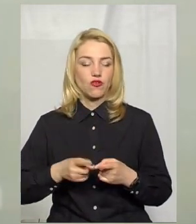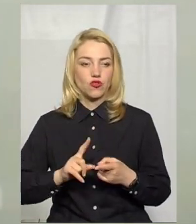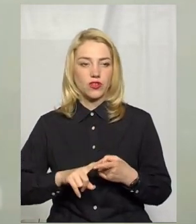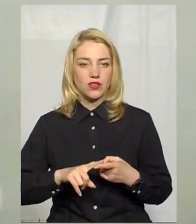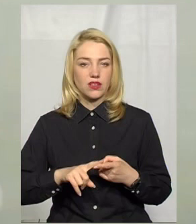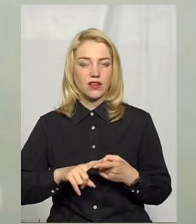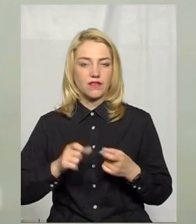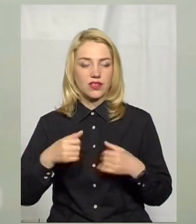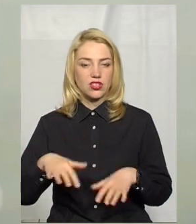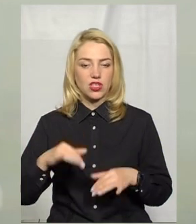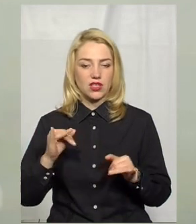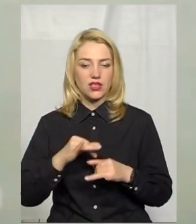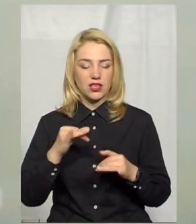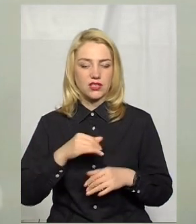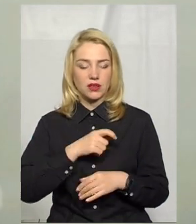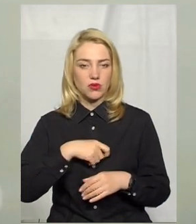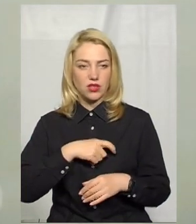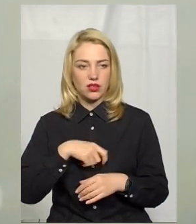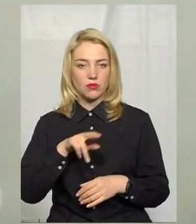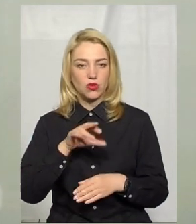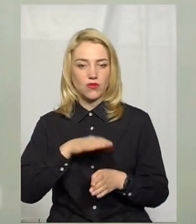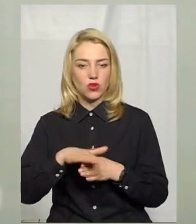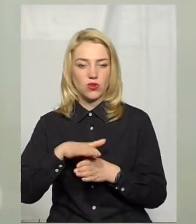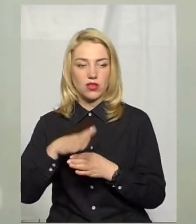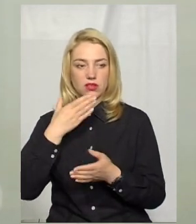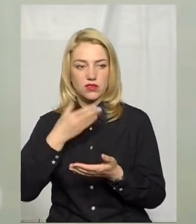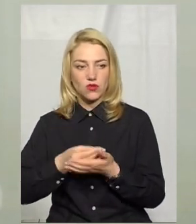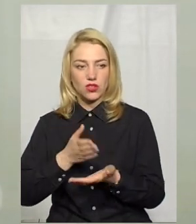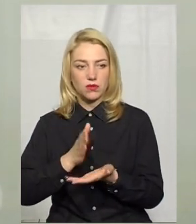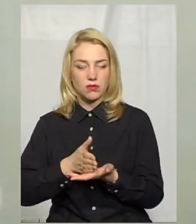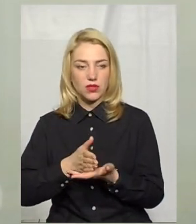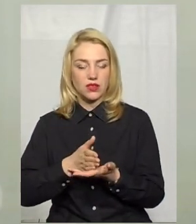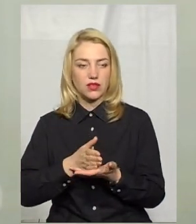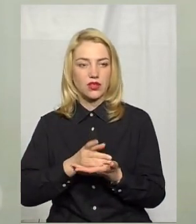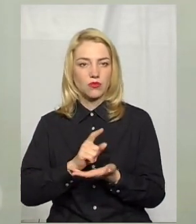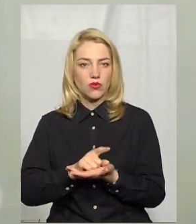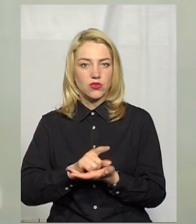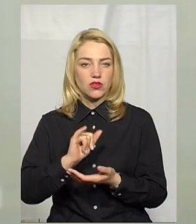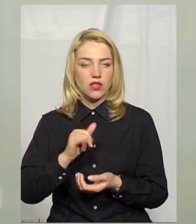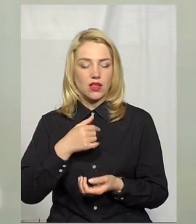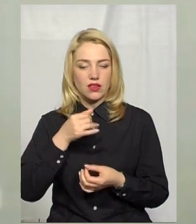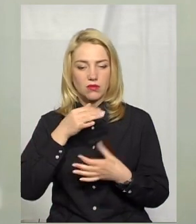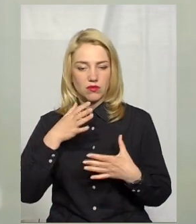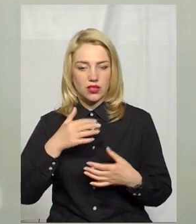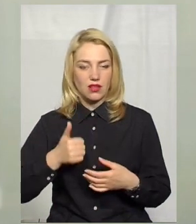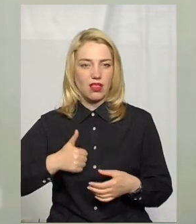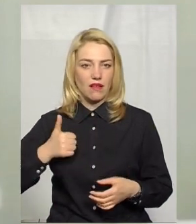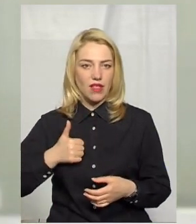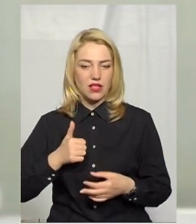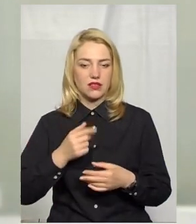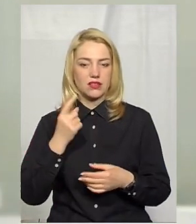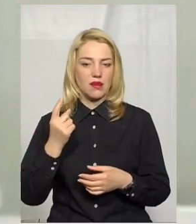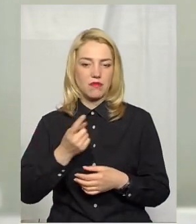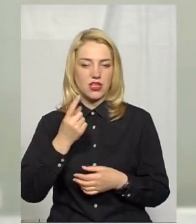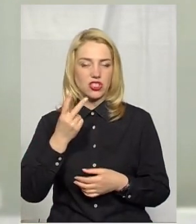Втрачається інтерес депутатами До виконання своїх Я не міг нахвалитися В перші два роки